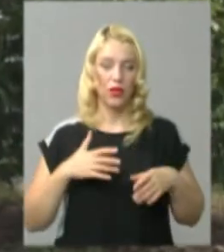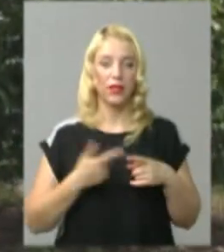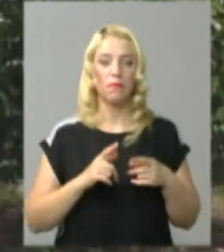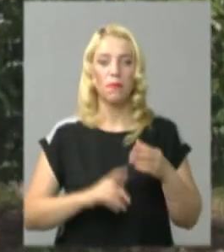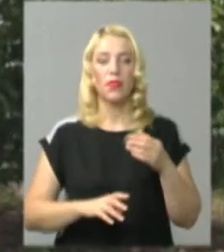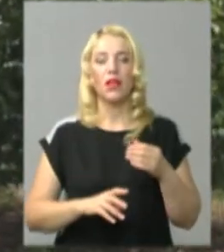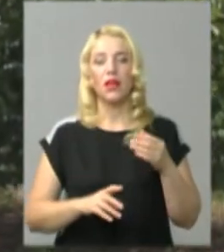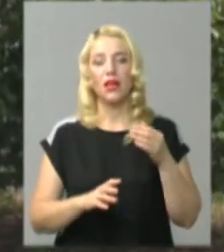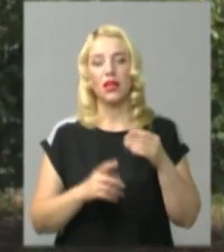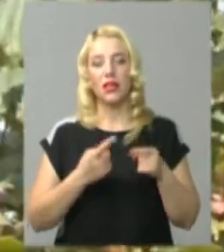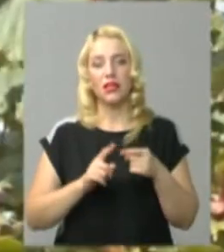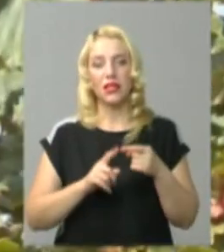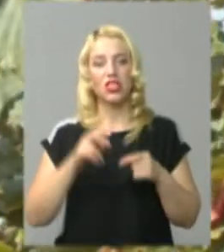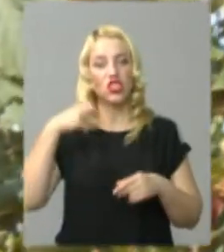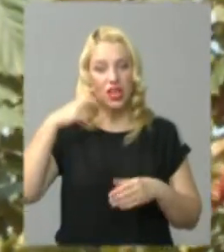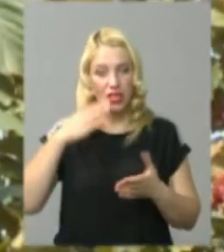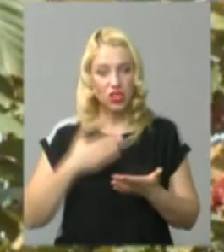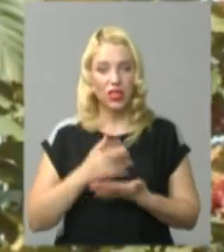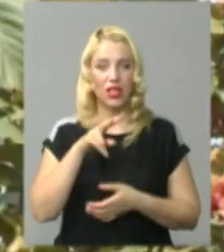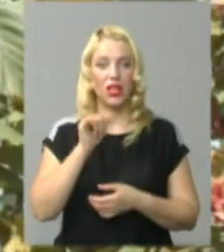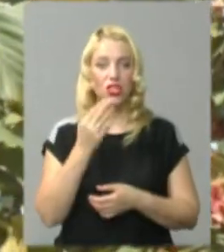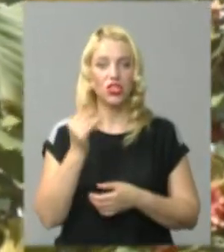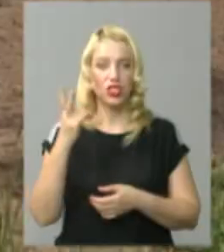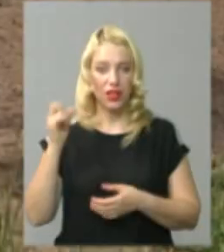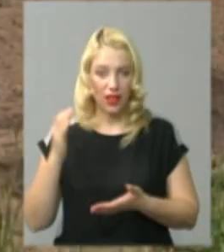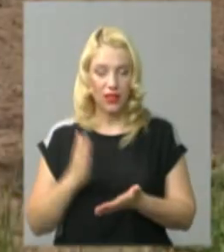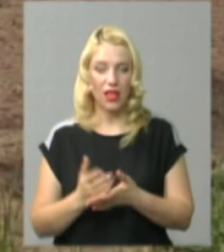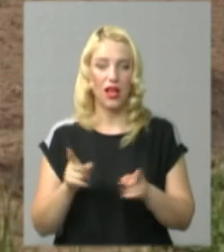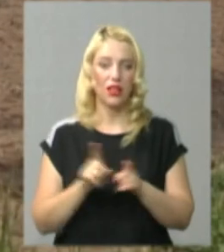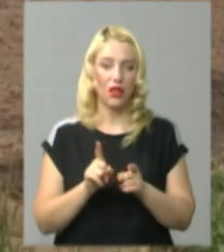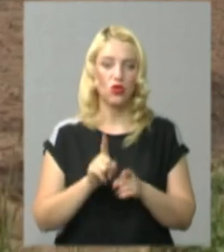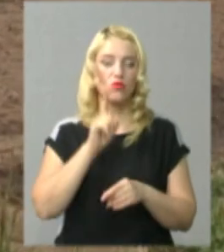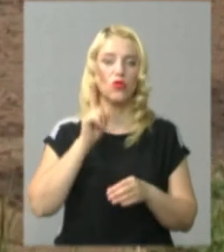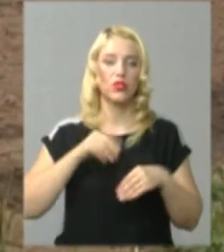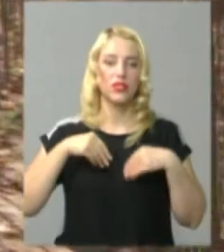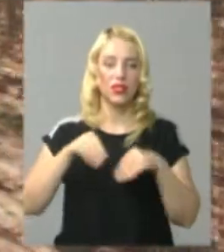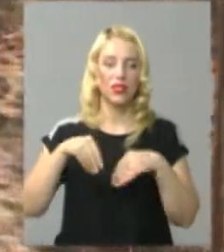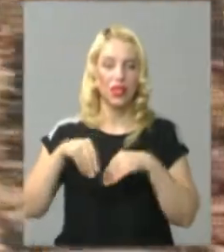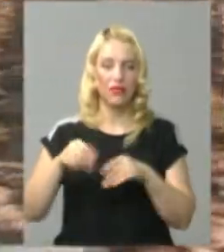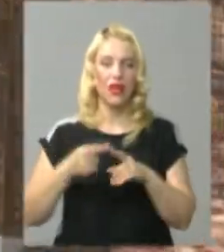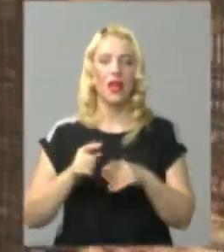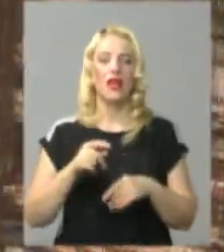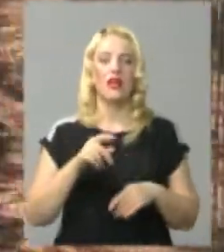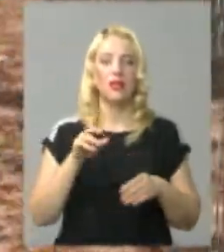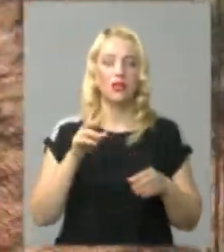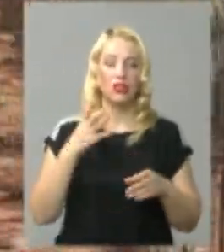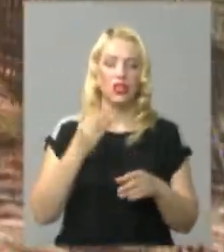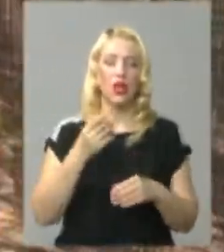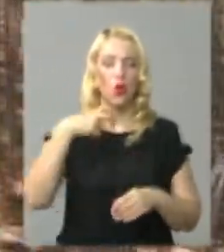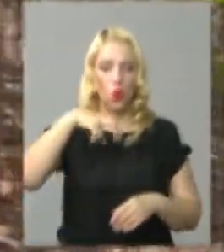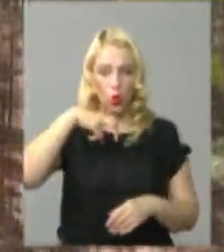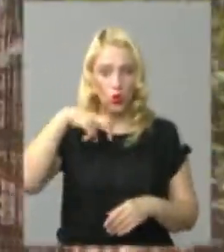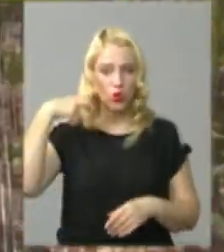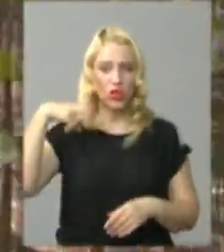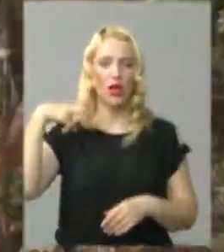Плодоносять у родини Свідерських черешні та ліщена. А ще у них чималі площі молодих саджанців, до яких, крім персиків та слив, додалися груші,